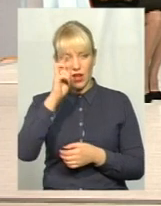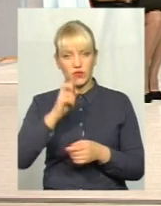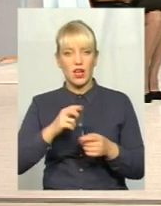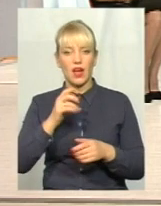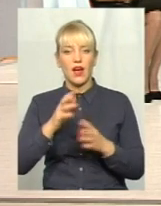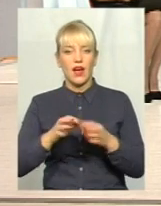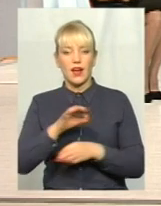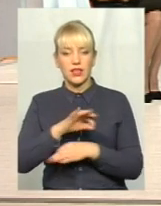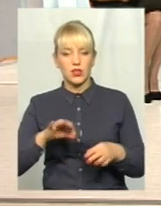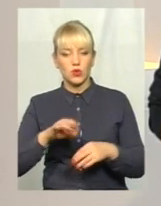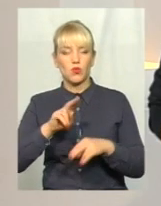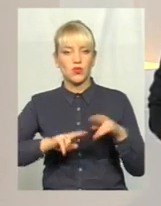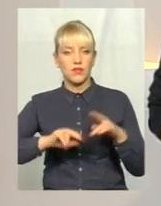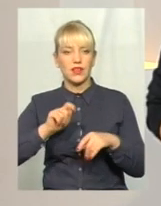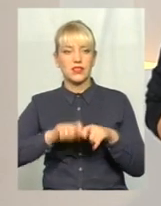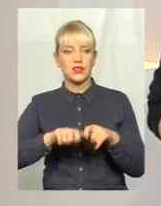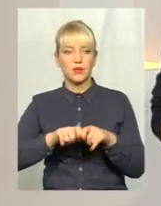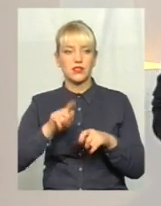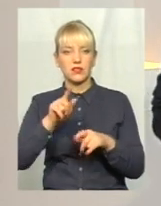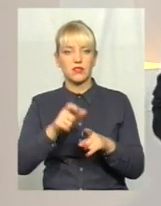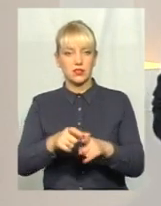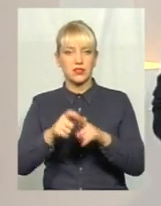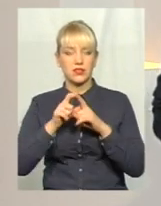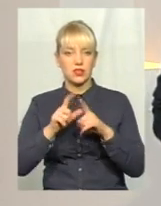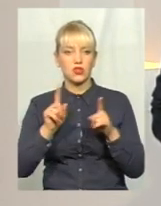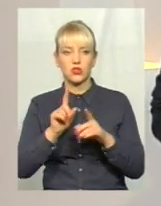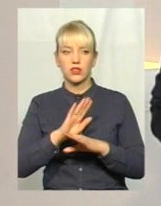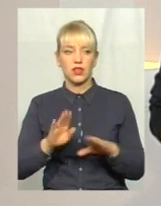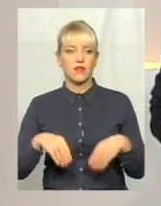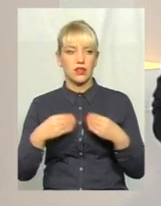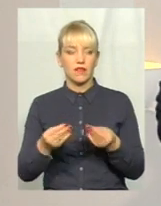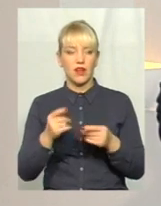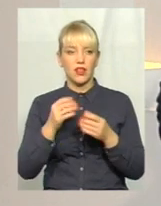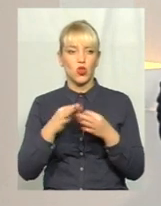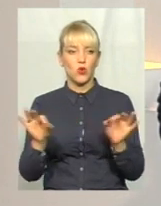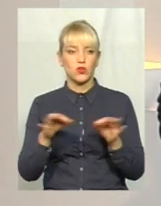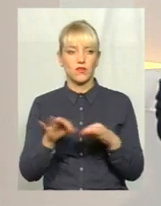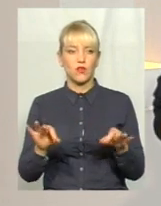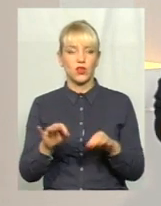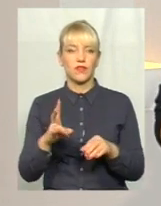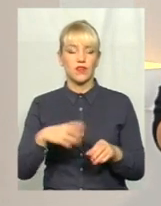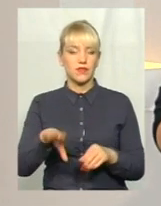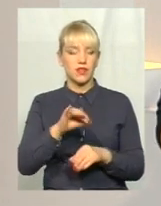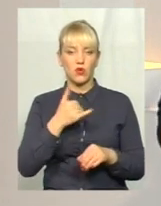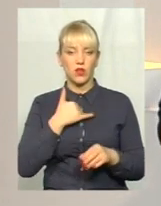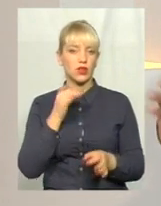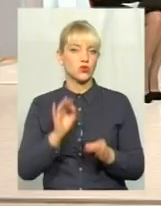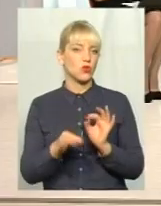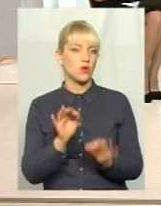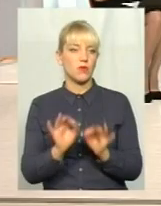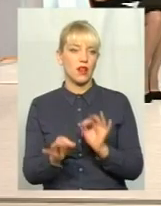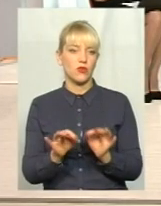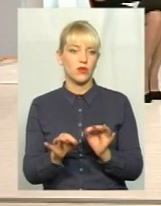-будівельної інспекції нам також сказали, що не видавали дозволів. Все в нас нормально, всі